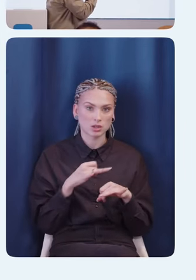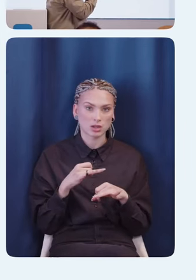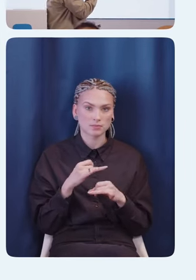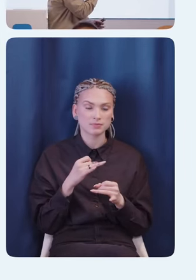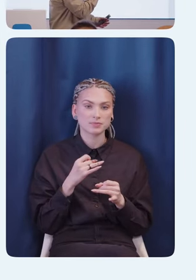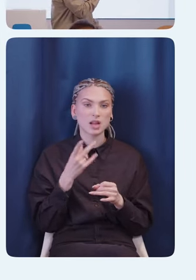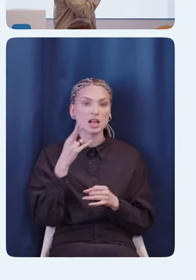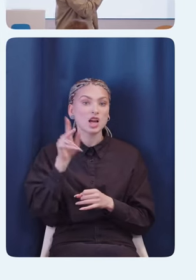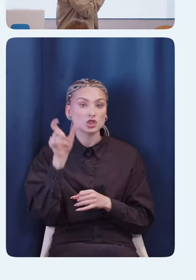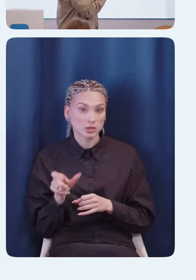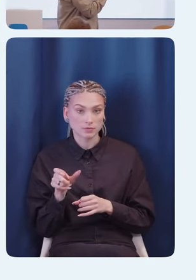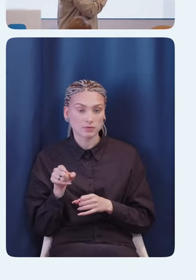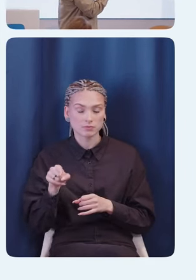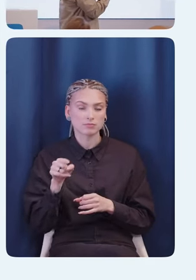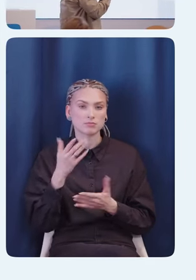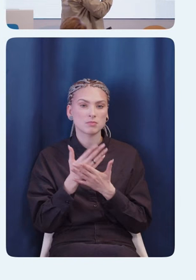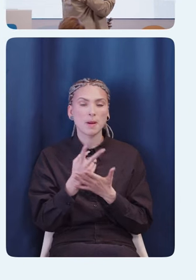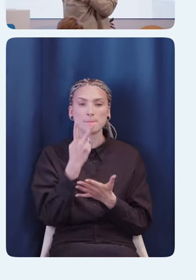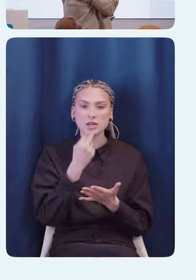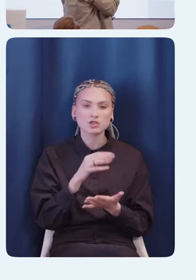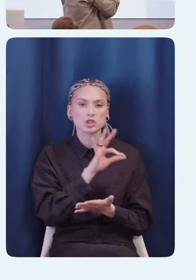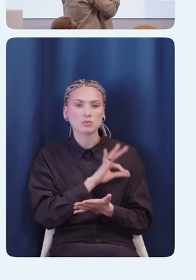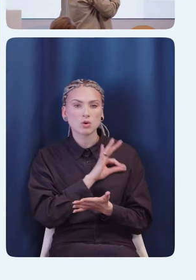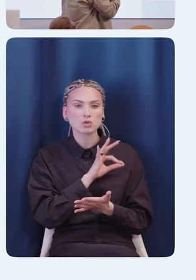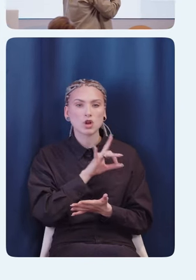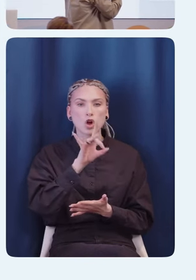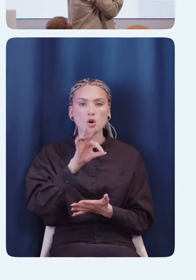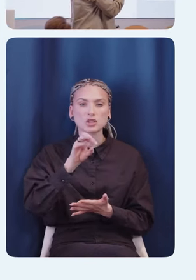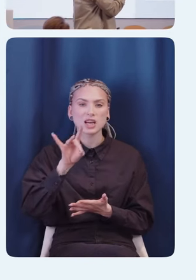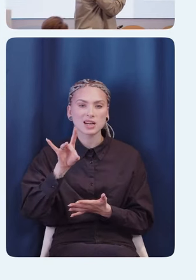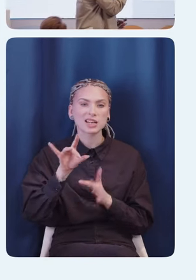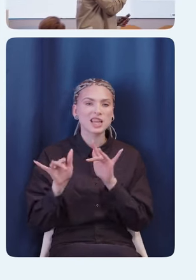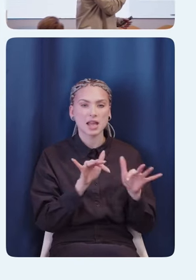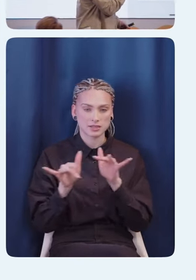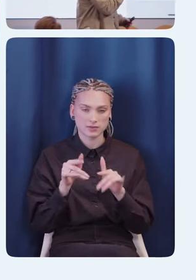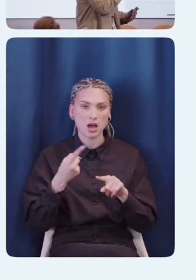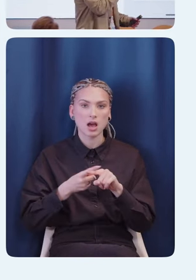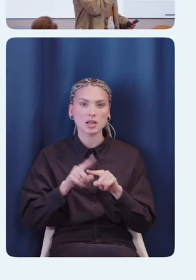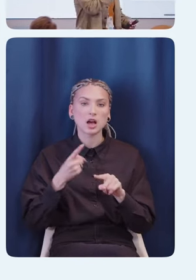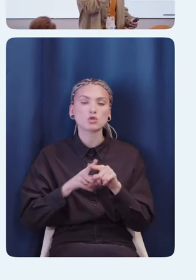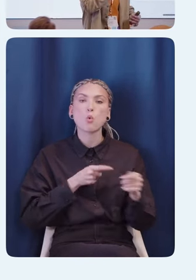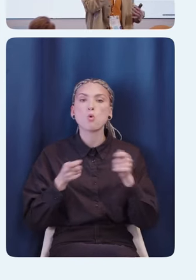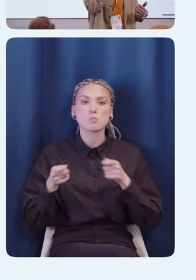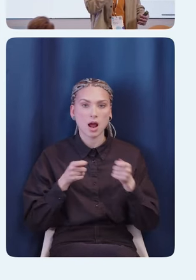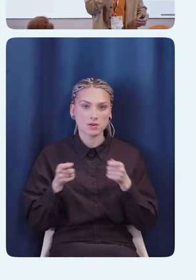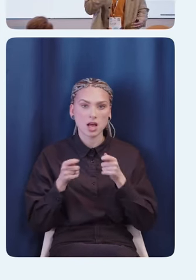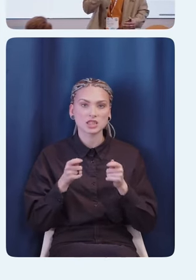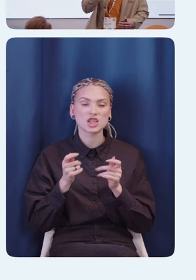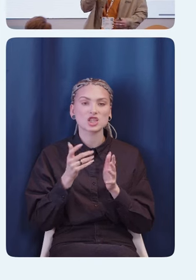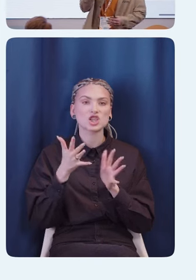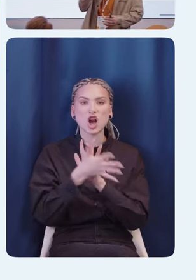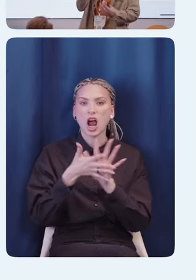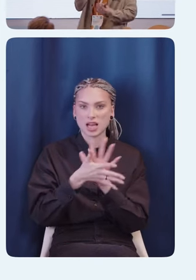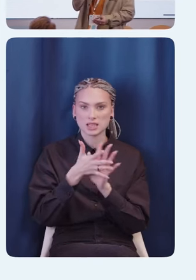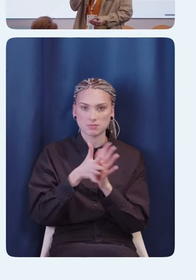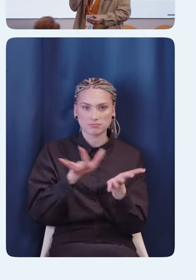Для них гораздо привычнее, если использовать так называемый ротор действия. Ротор действий, который управляется жестами. Вот